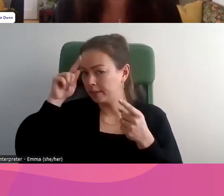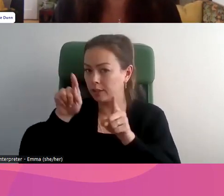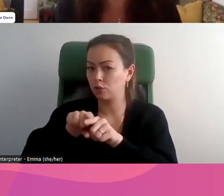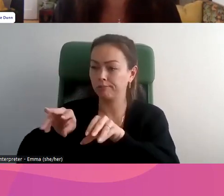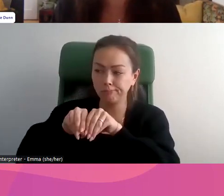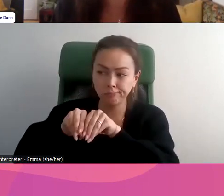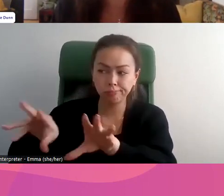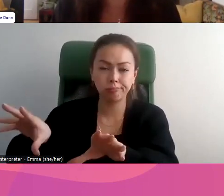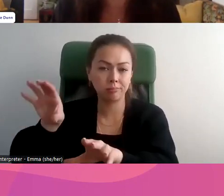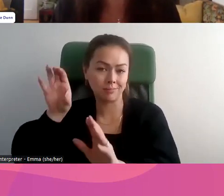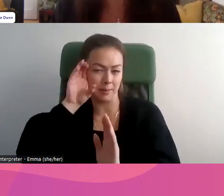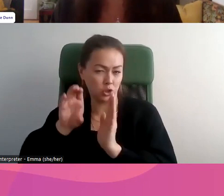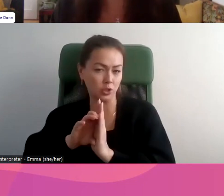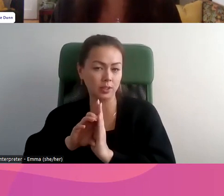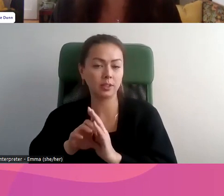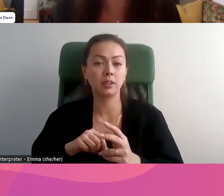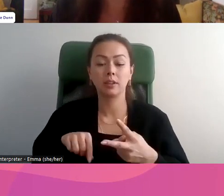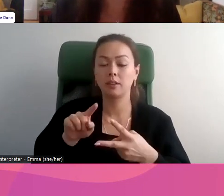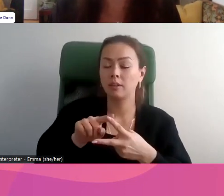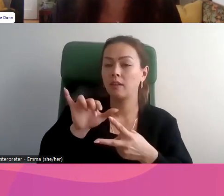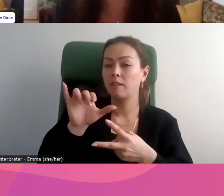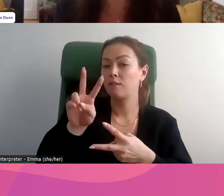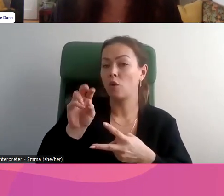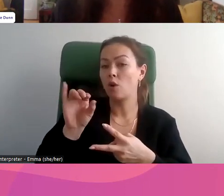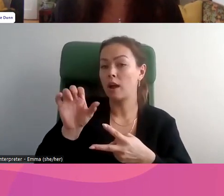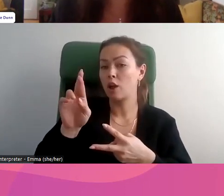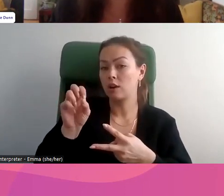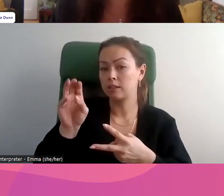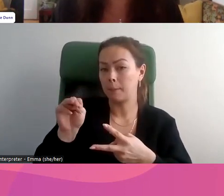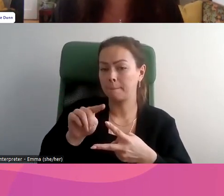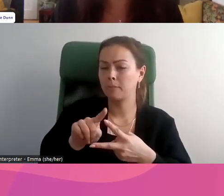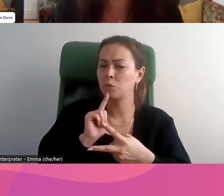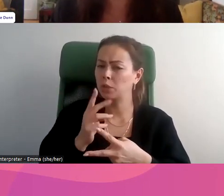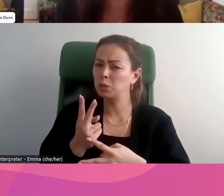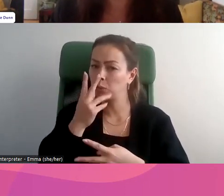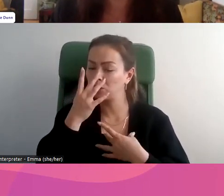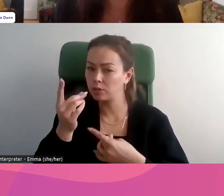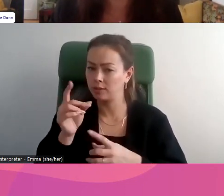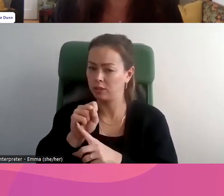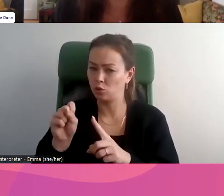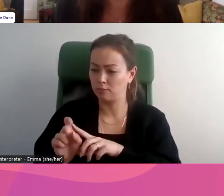Le voyeurisme a été couvert par deux cas très intéressants.